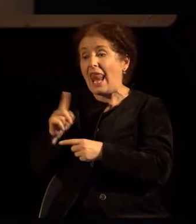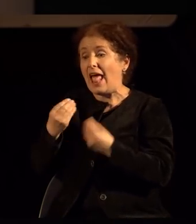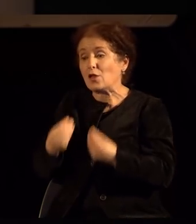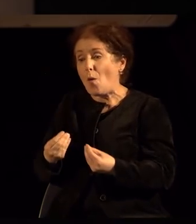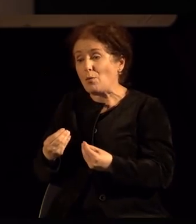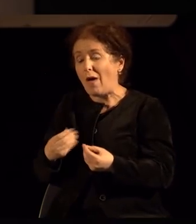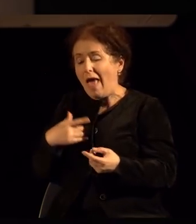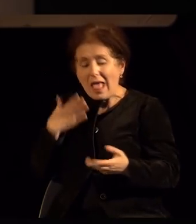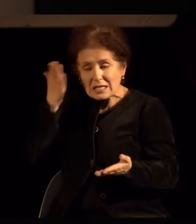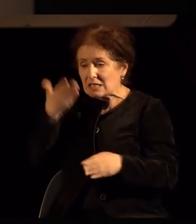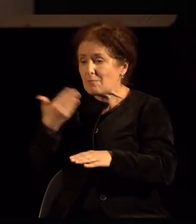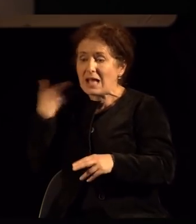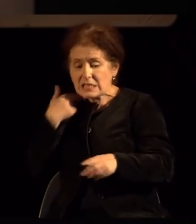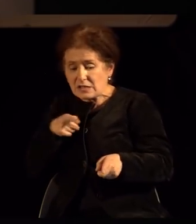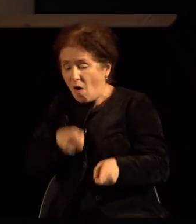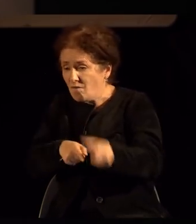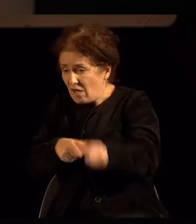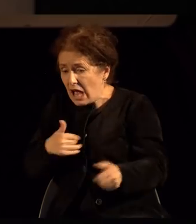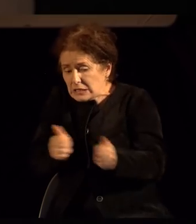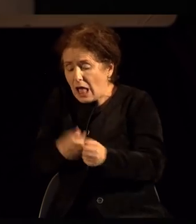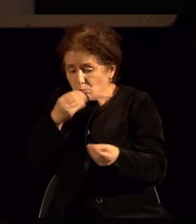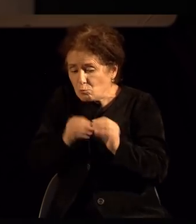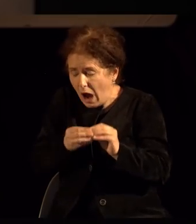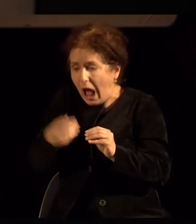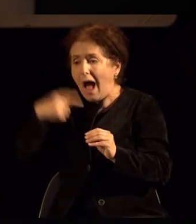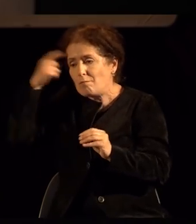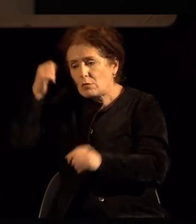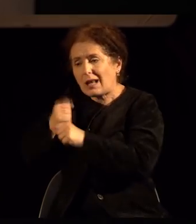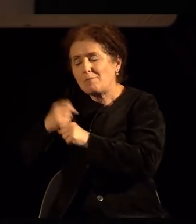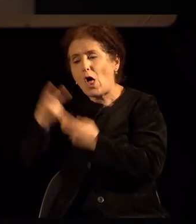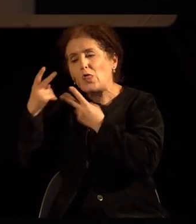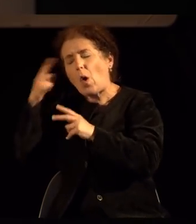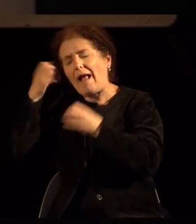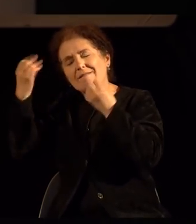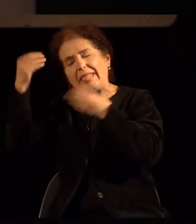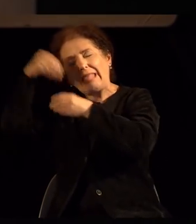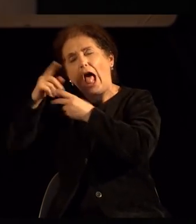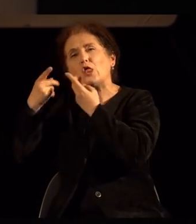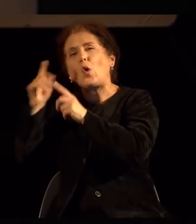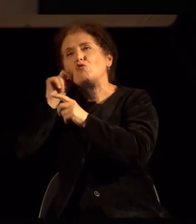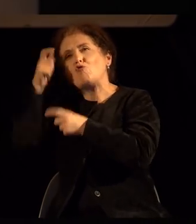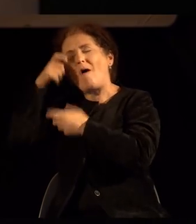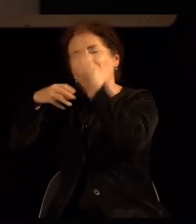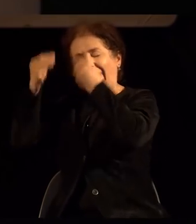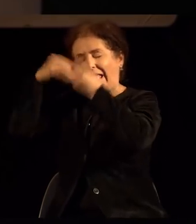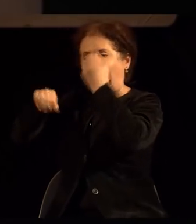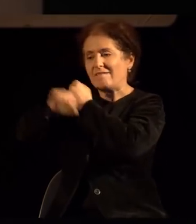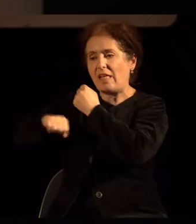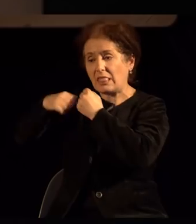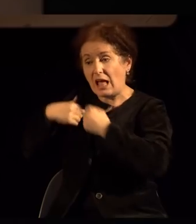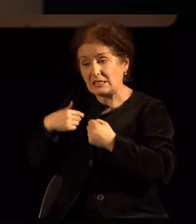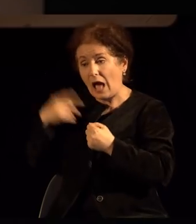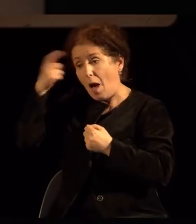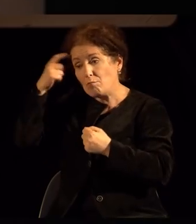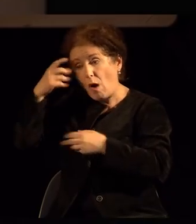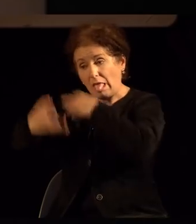го изневерувам мојот партнер или леле ако фантазирам за орги леле јас многу сум перверзна или така натаму нели стално има нешто